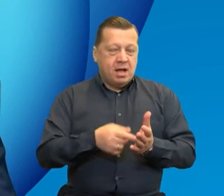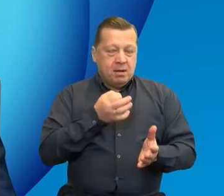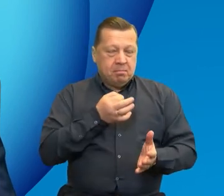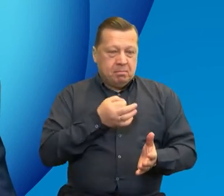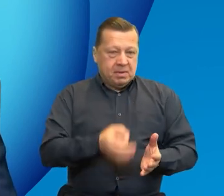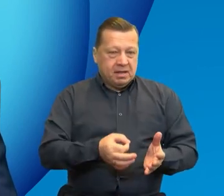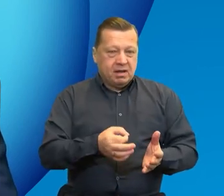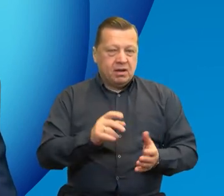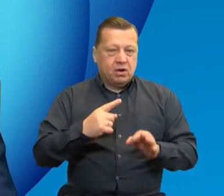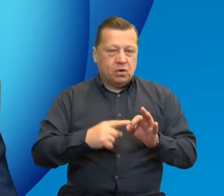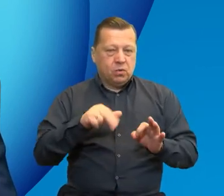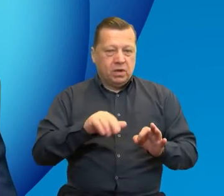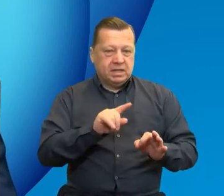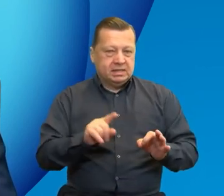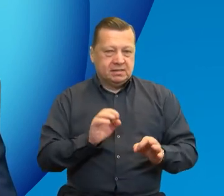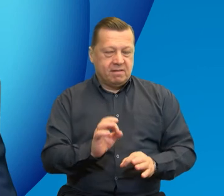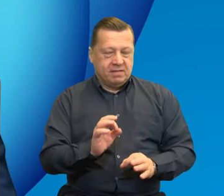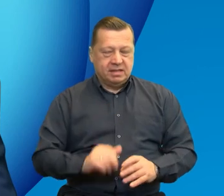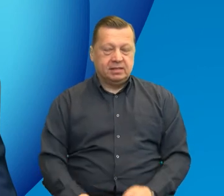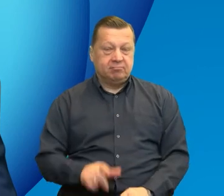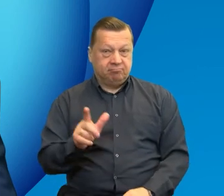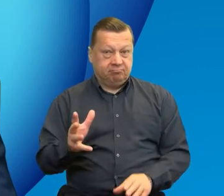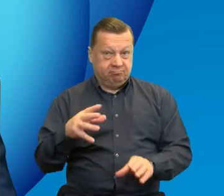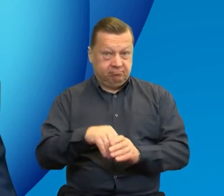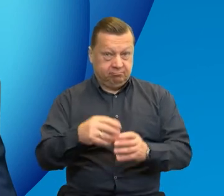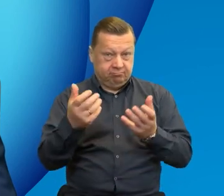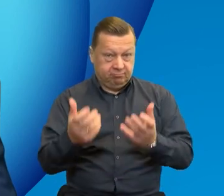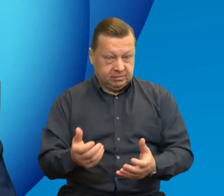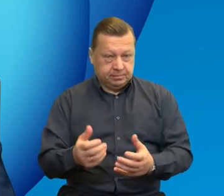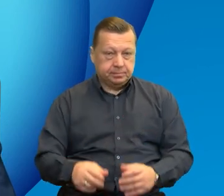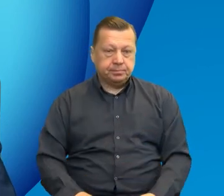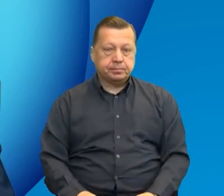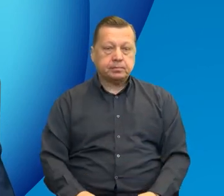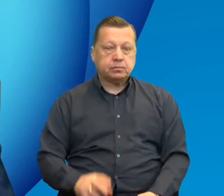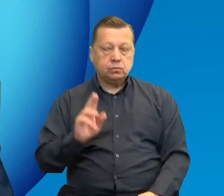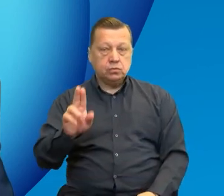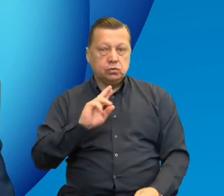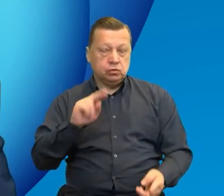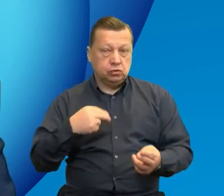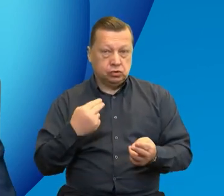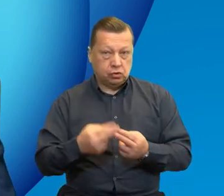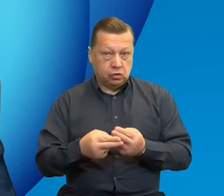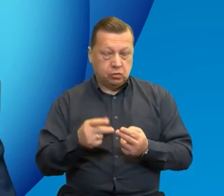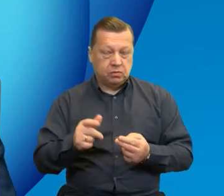pytanie naszego quizu. Aby wziąć udział w tym quizie, aby udzielić odpowiedzi na trzecie pytanie,